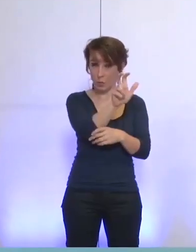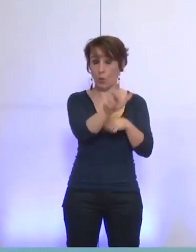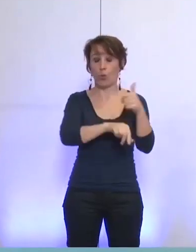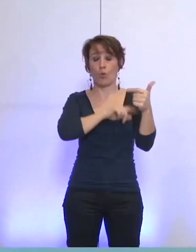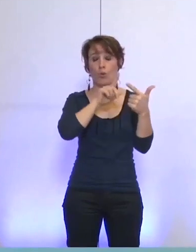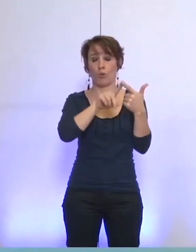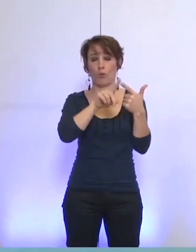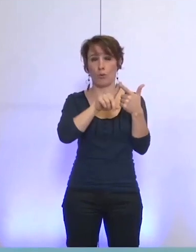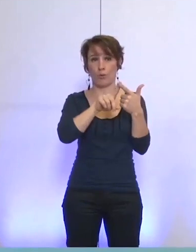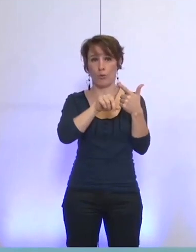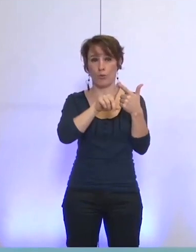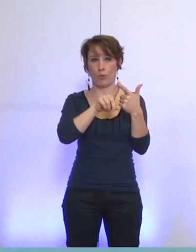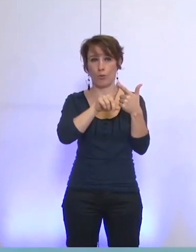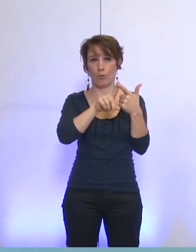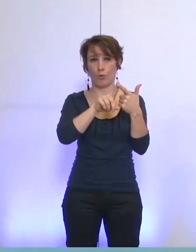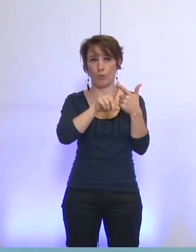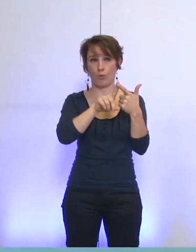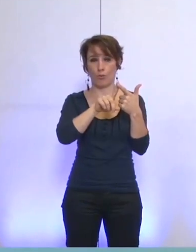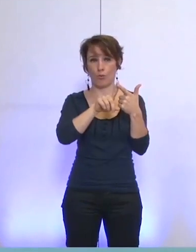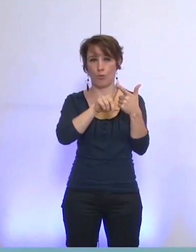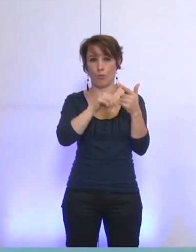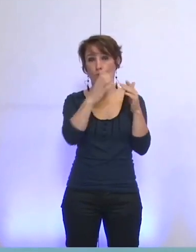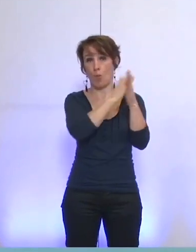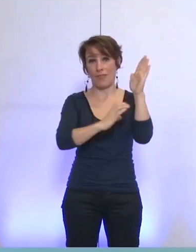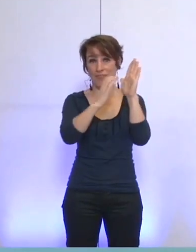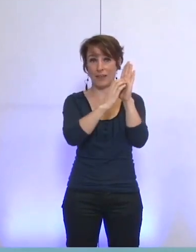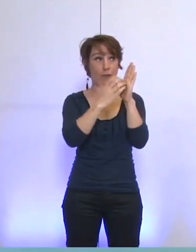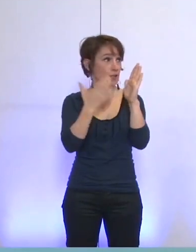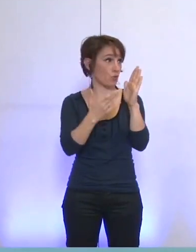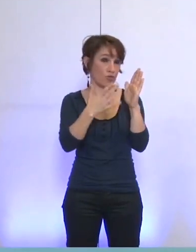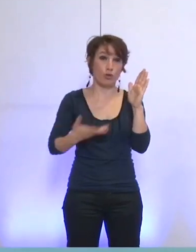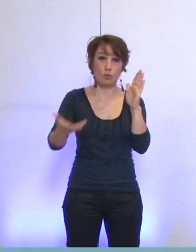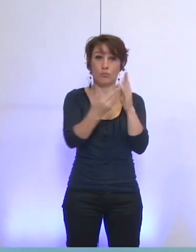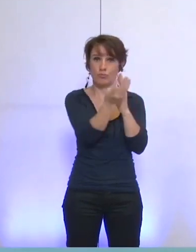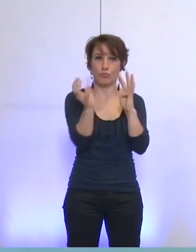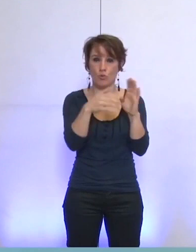le cas de la délibération qui est soumise aujourd'hui au vote du Conseil municipal.